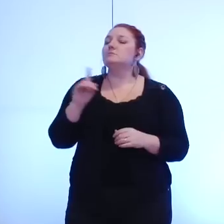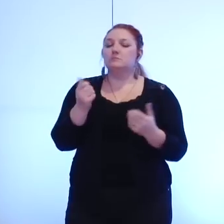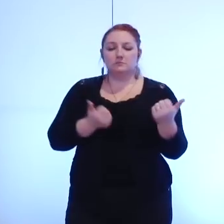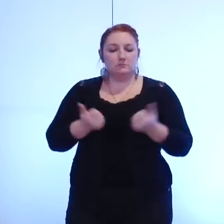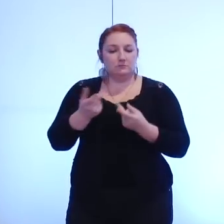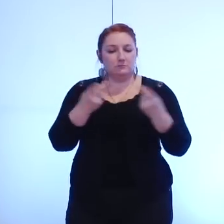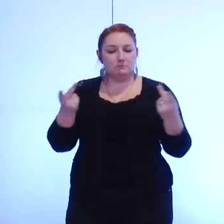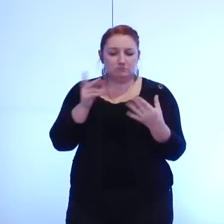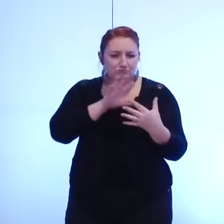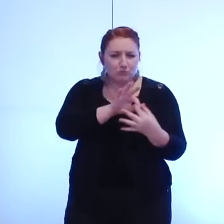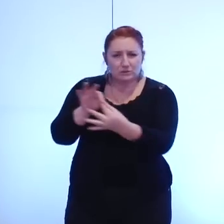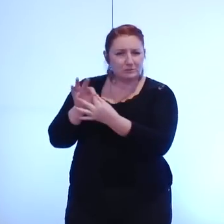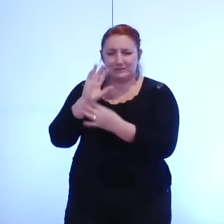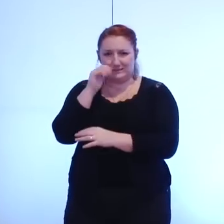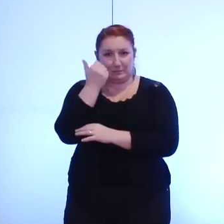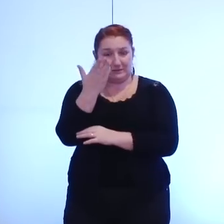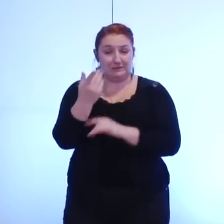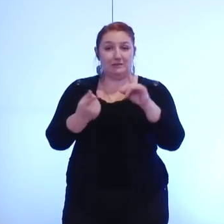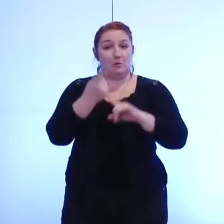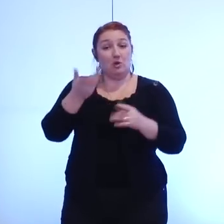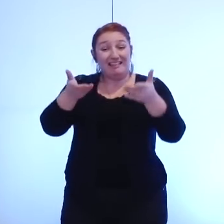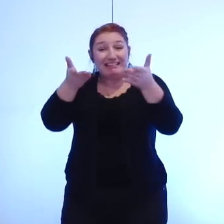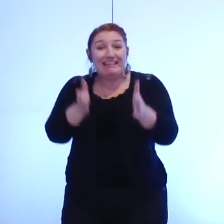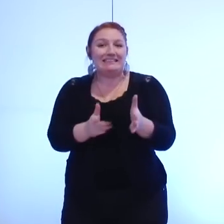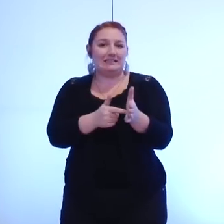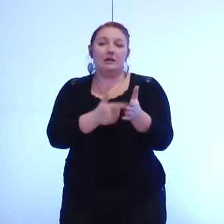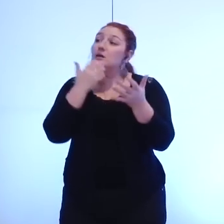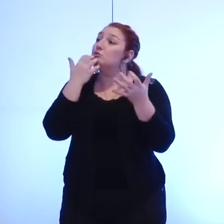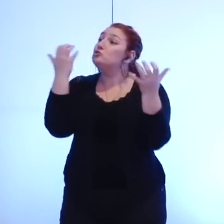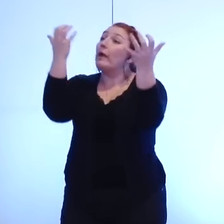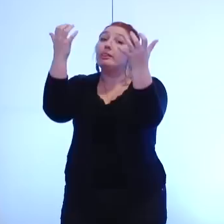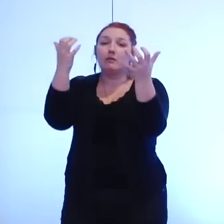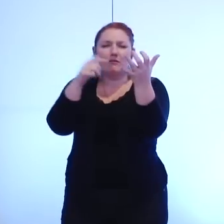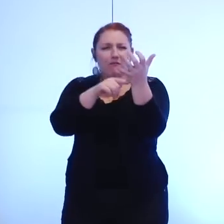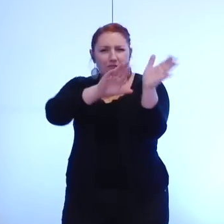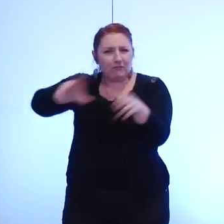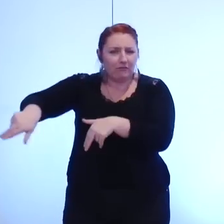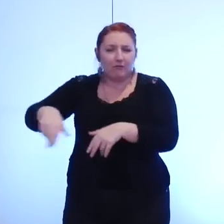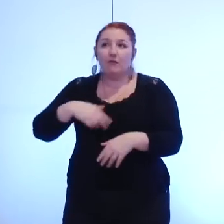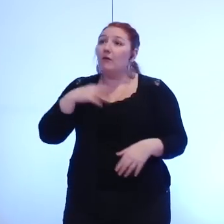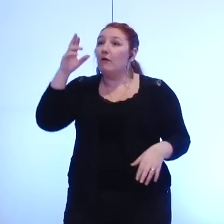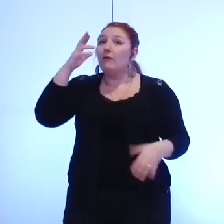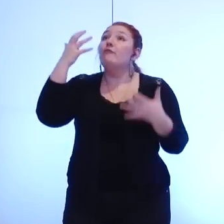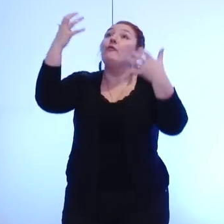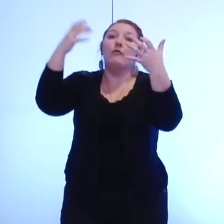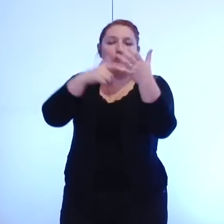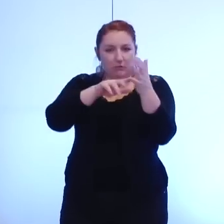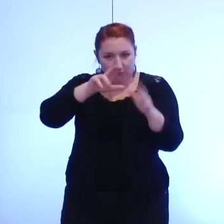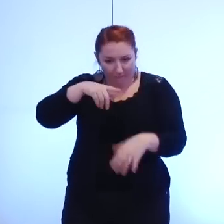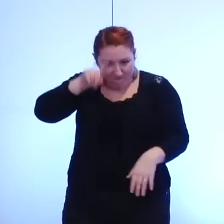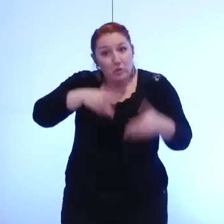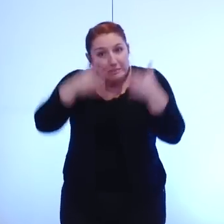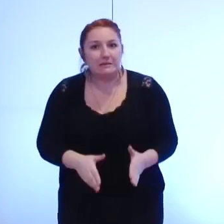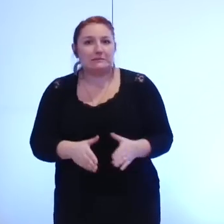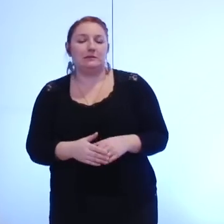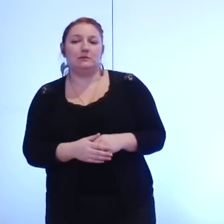publics il s'agit de décider il s'agit de le décider nous n'allons pas attendre de je ne sais